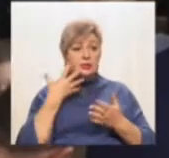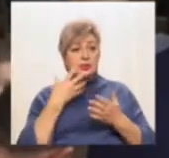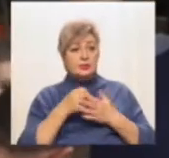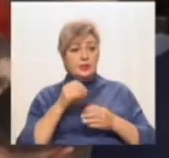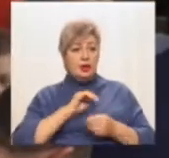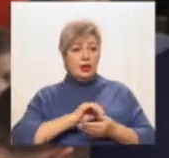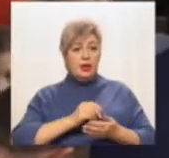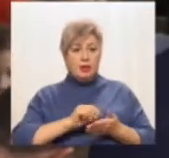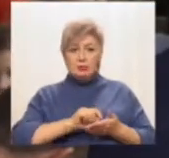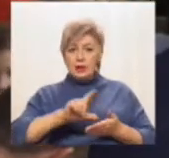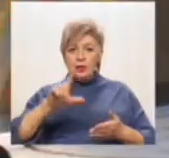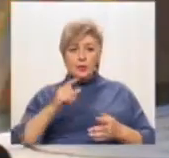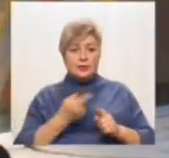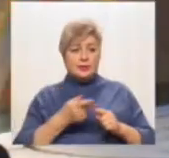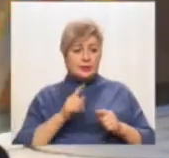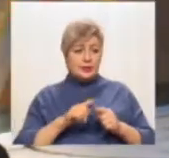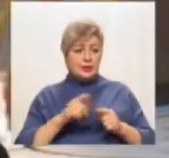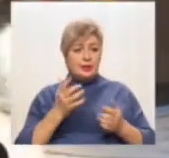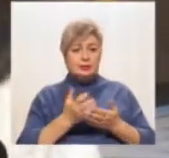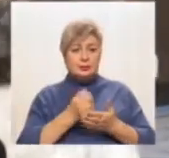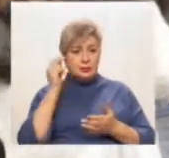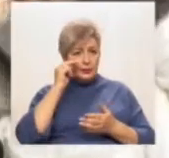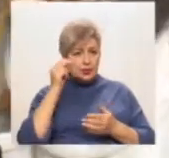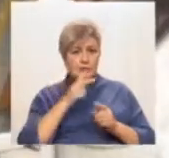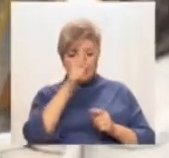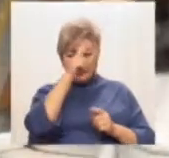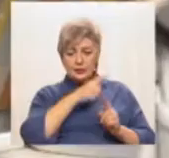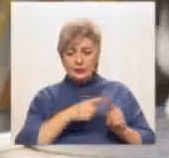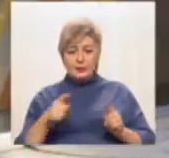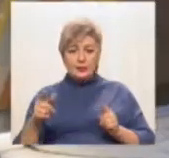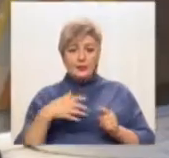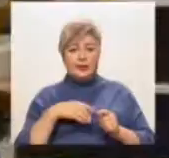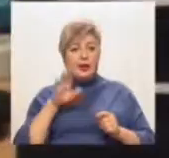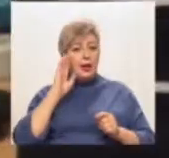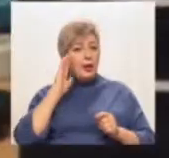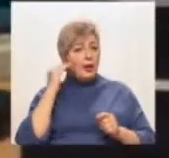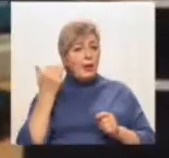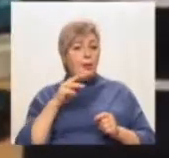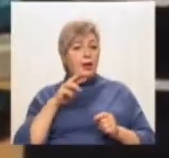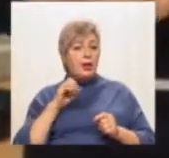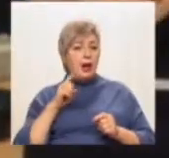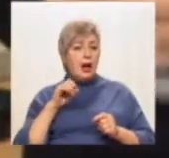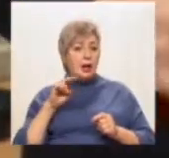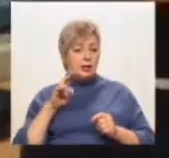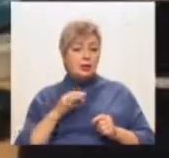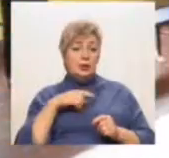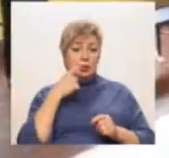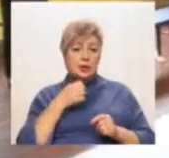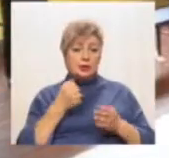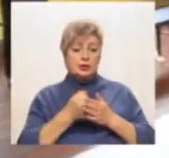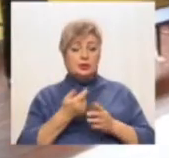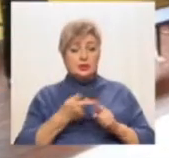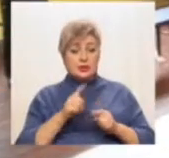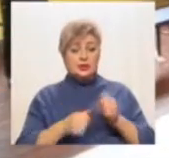наробили за три місяці. Михайло Фурсін, учень 11 класу ліцею інформаційних технологій, каже, що до цих змагань